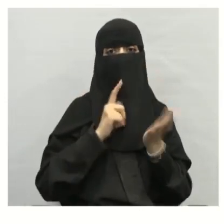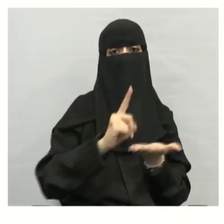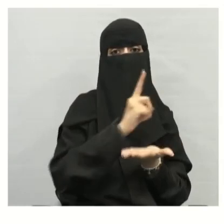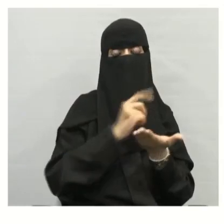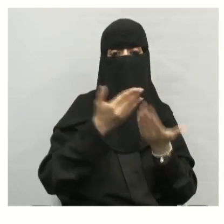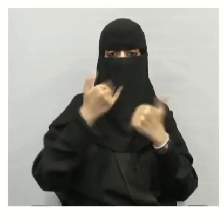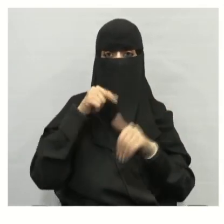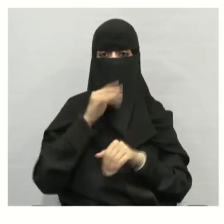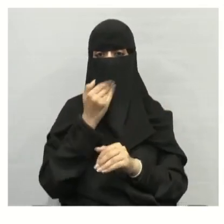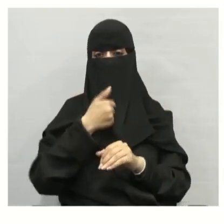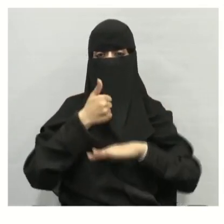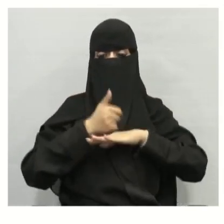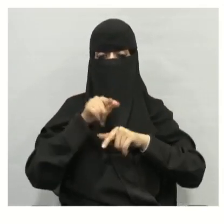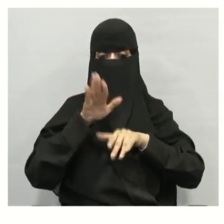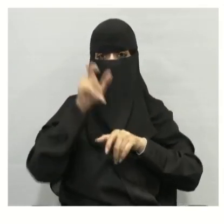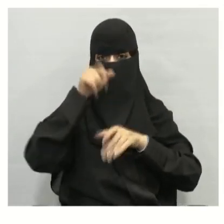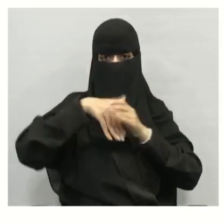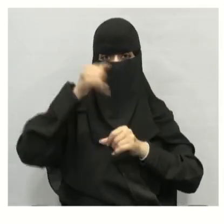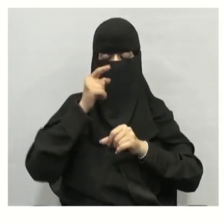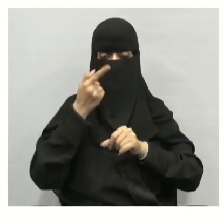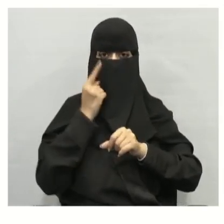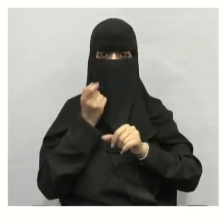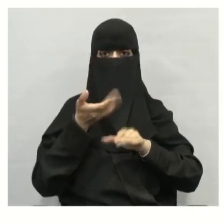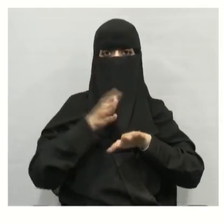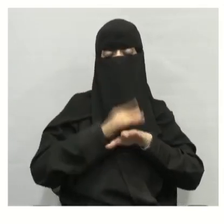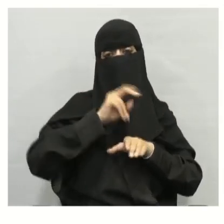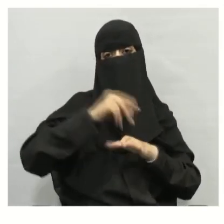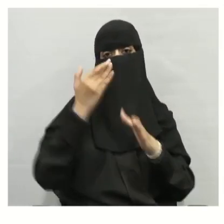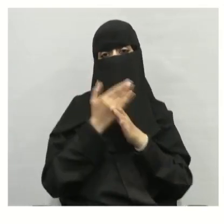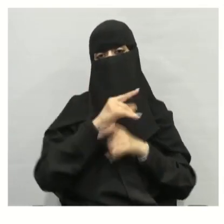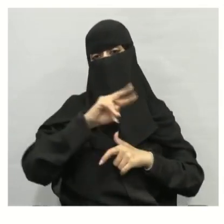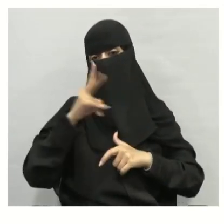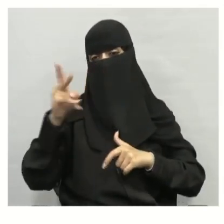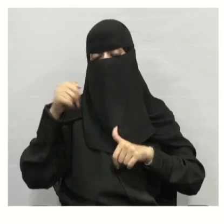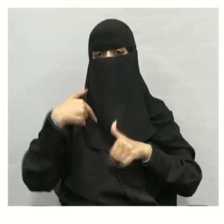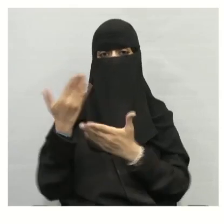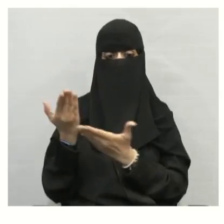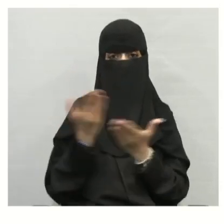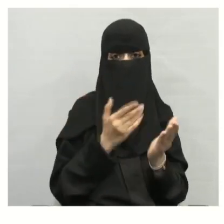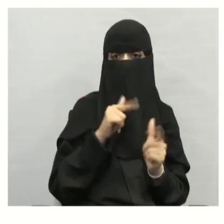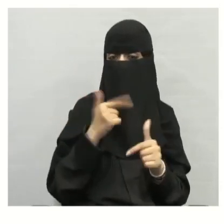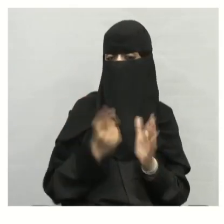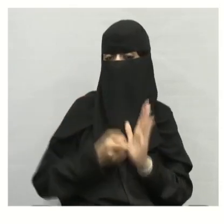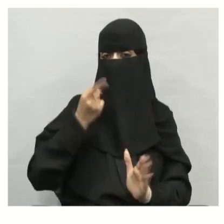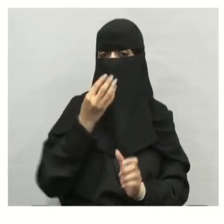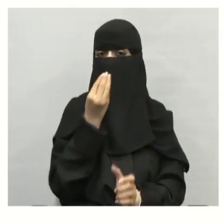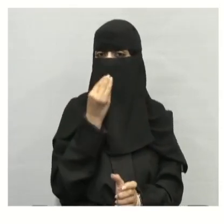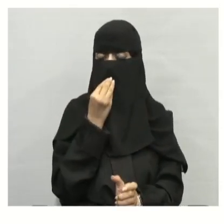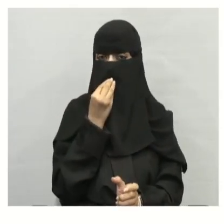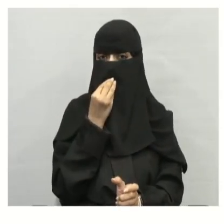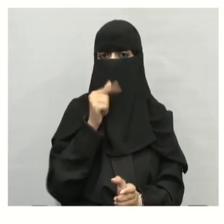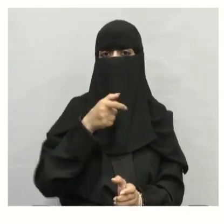يعتمد المخلوق الحي على العوامل الحيوية الأخرى لتوفير أولا الغذاء